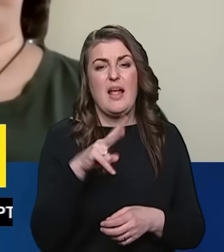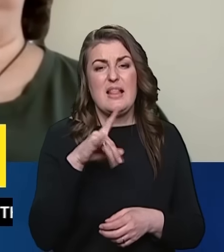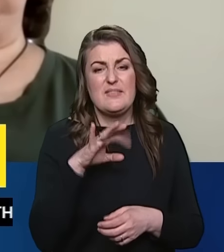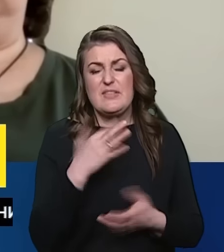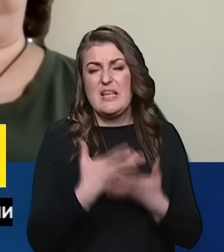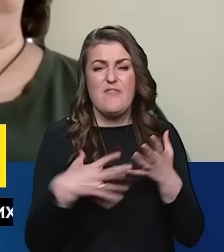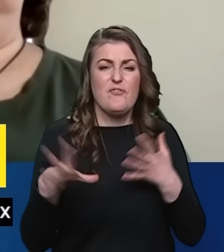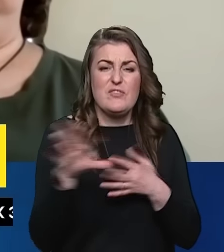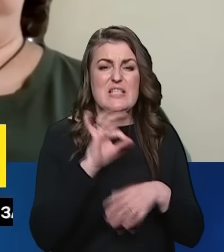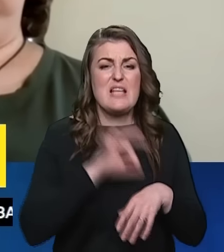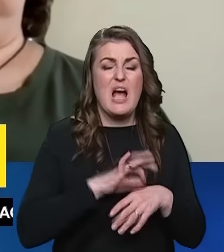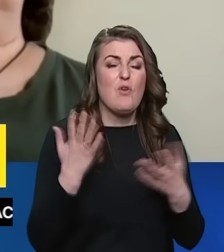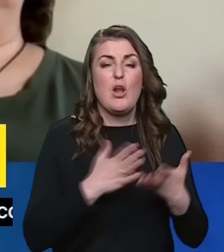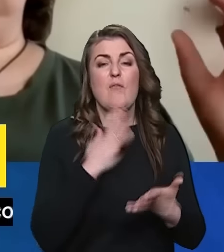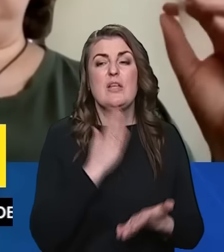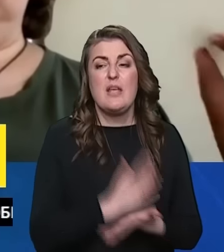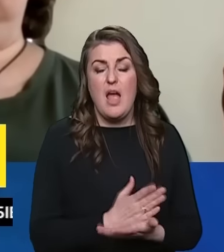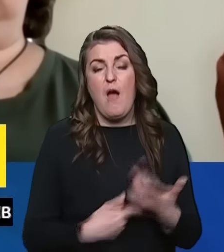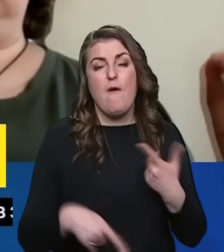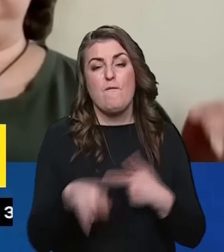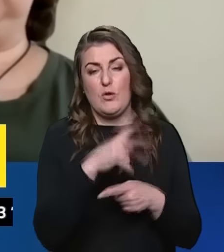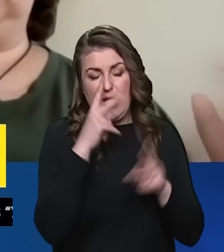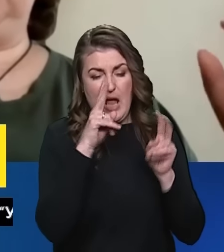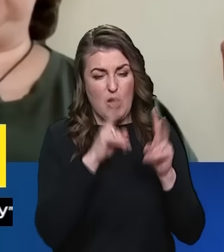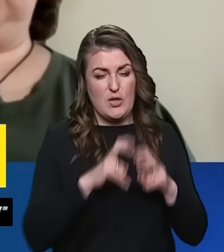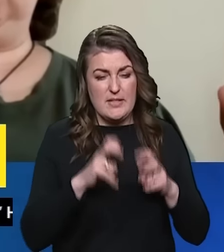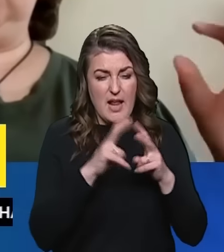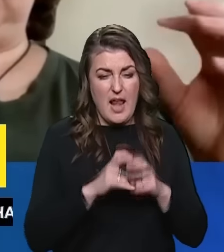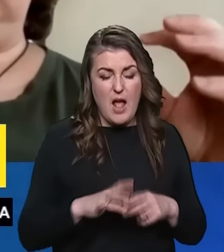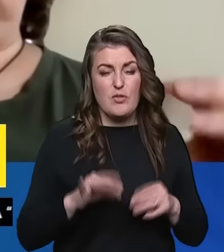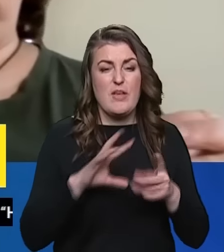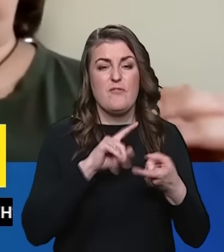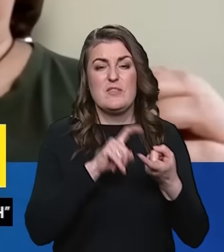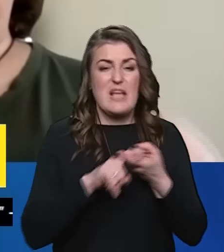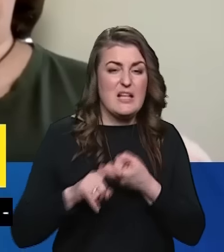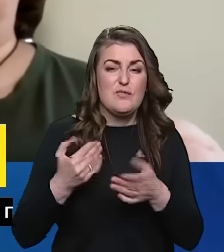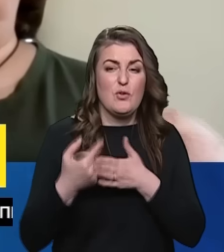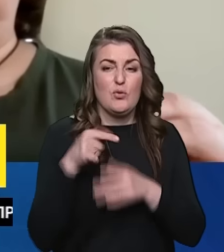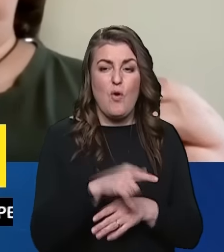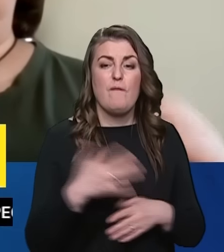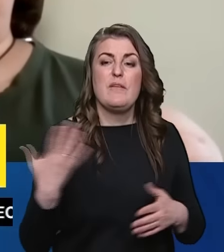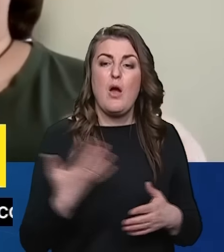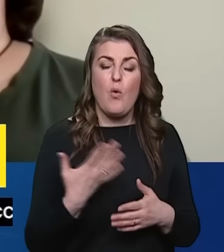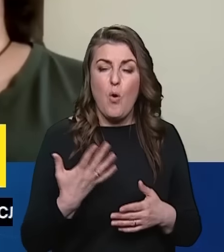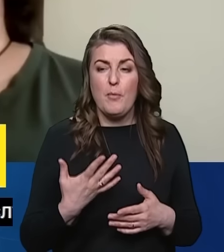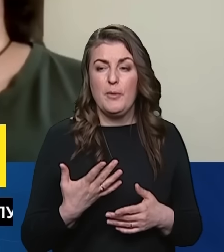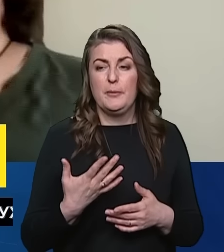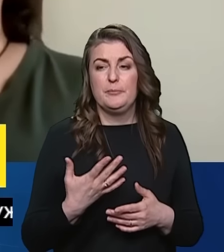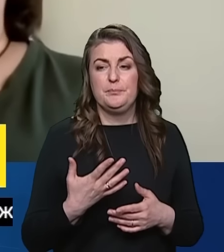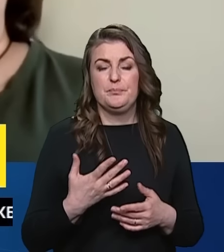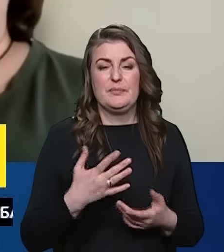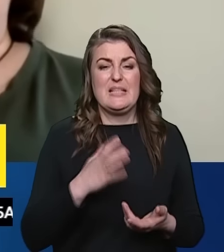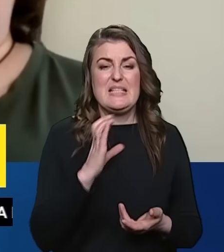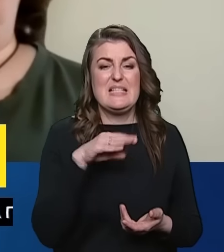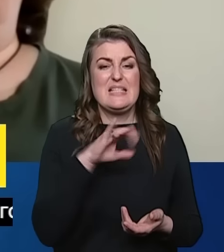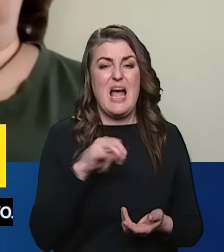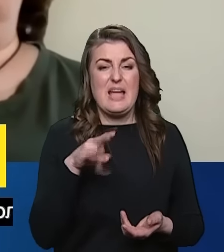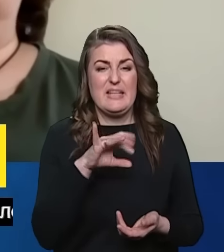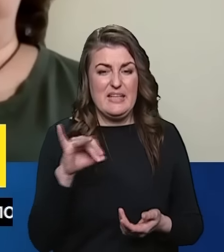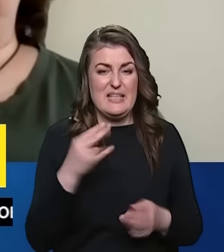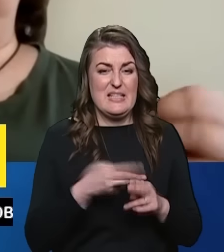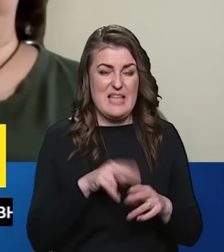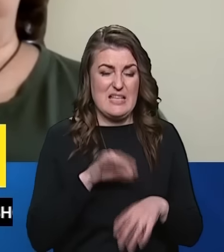захворювання, які є, вони розглянуті і в залежності від того, в якій стадії це